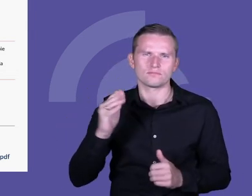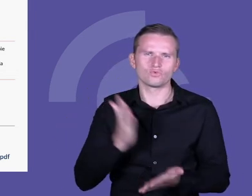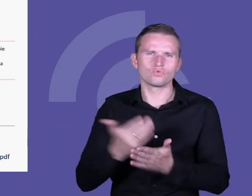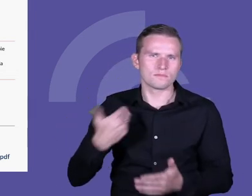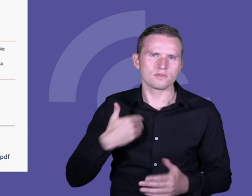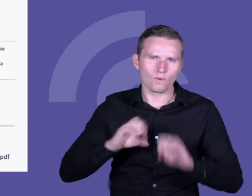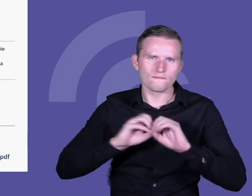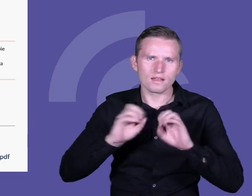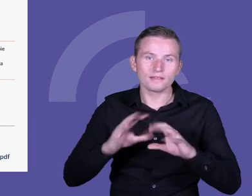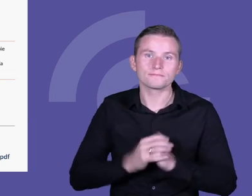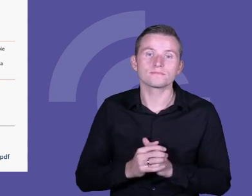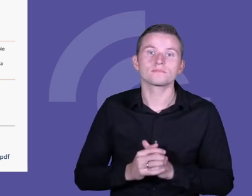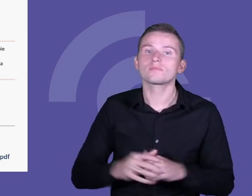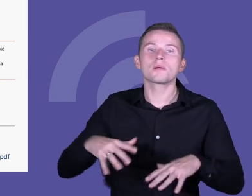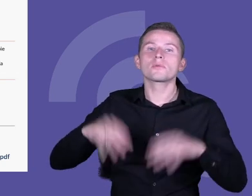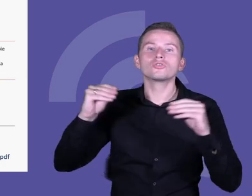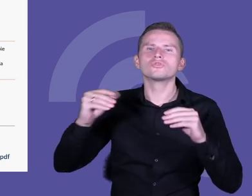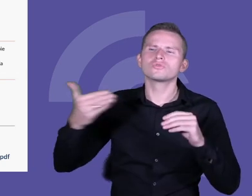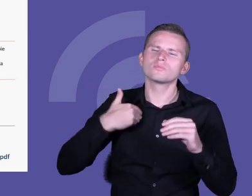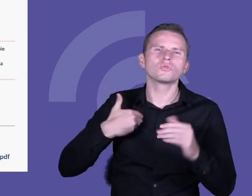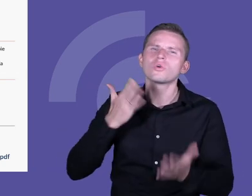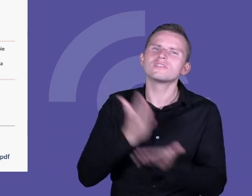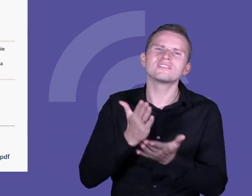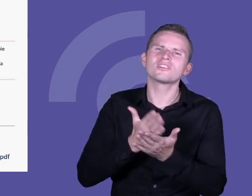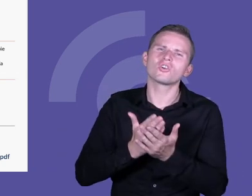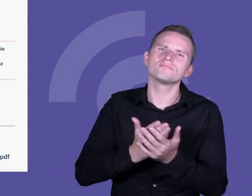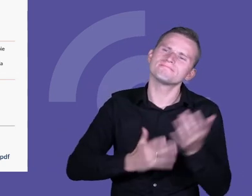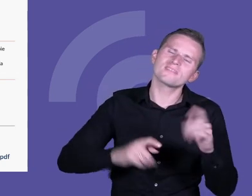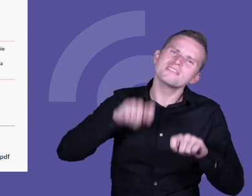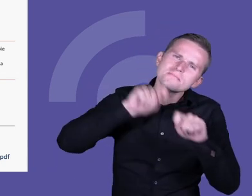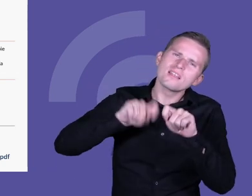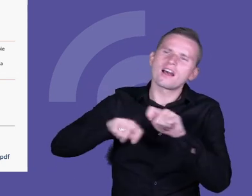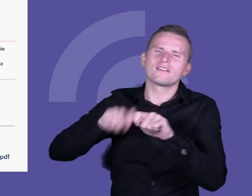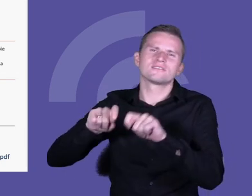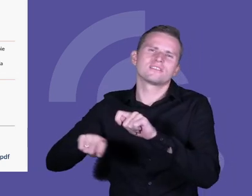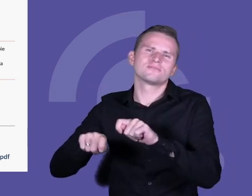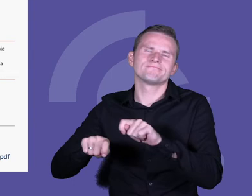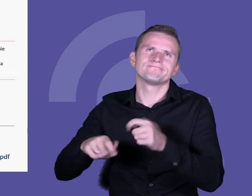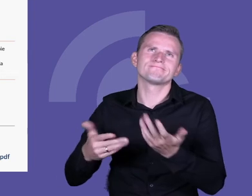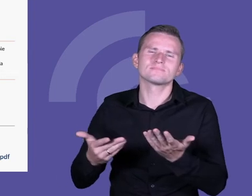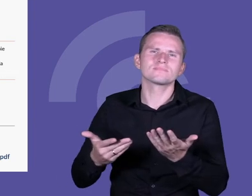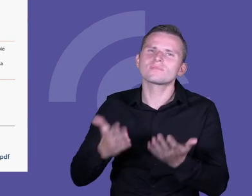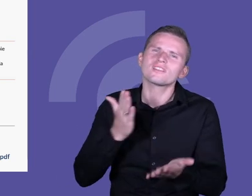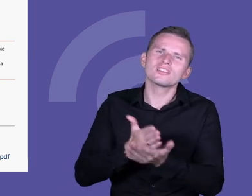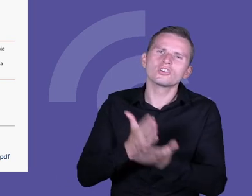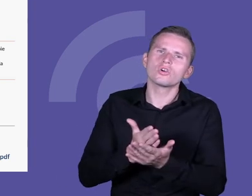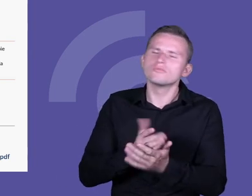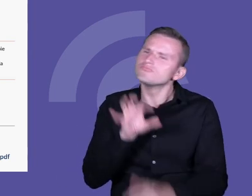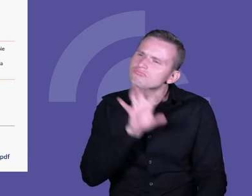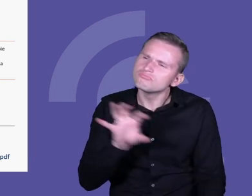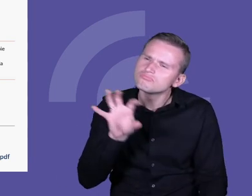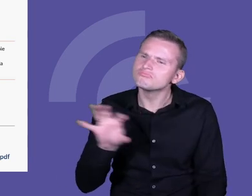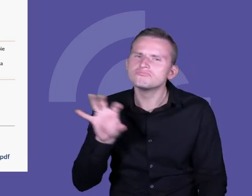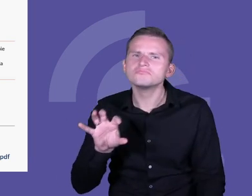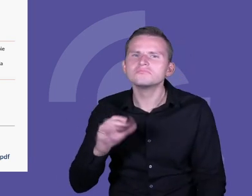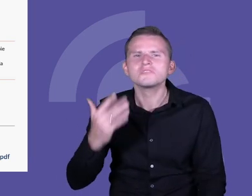służyły pierwotnie diagnozie, czyli po prostu przyjrzeniu się, jak